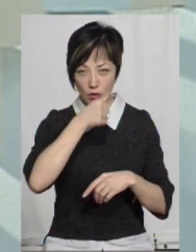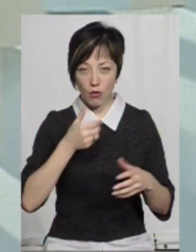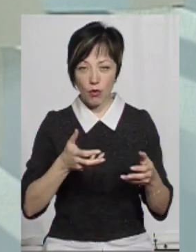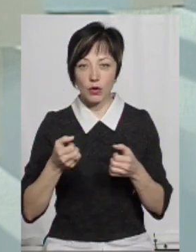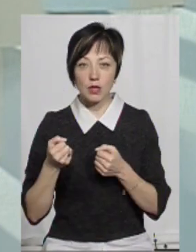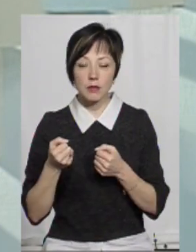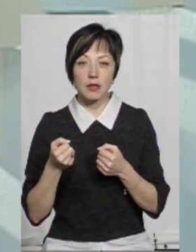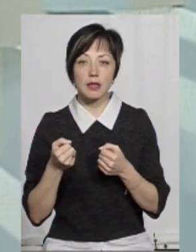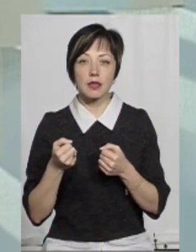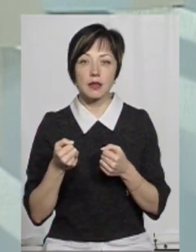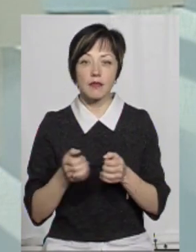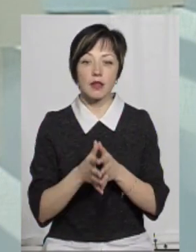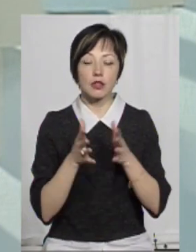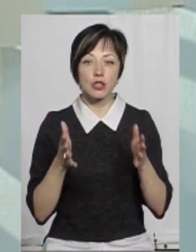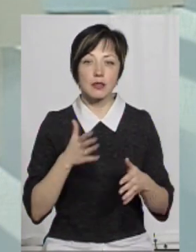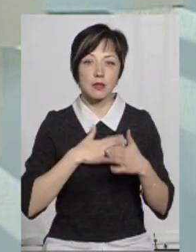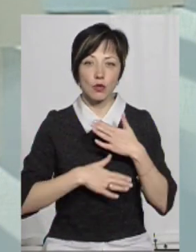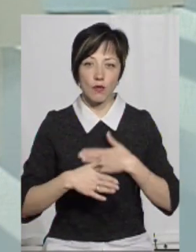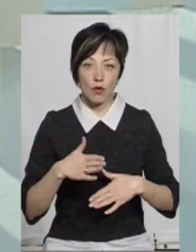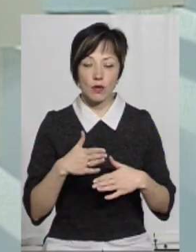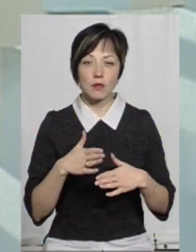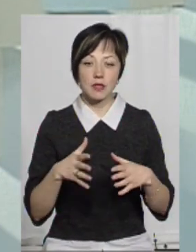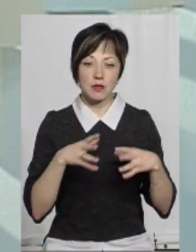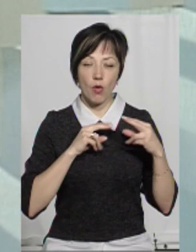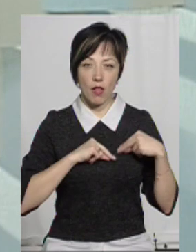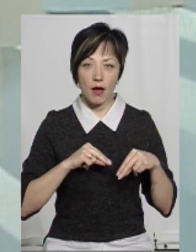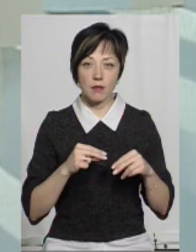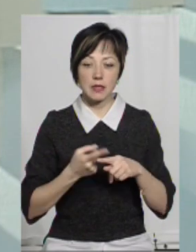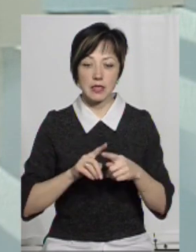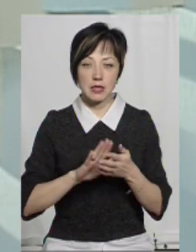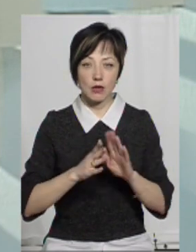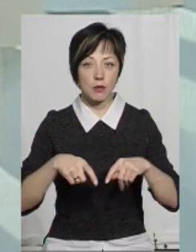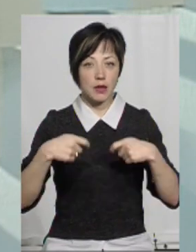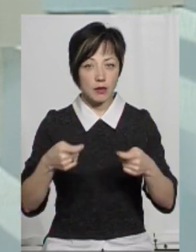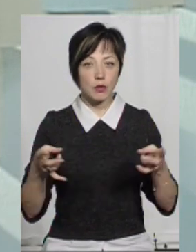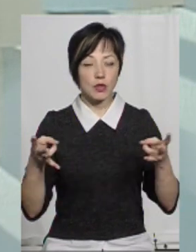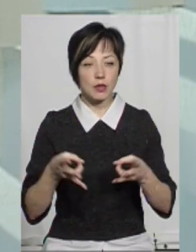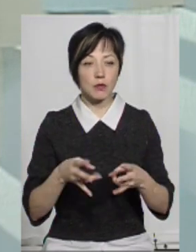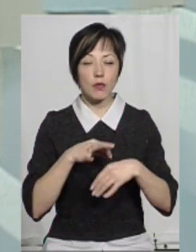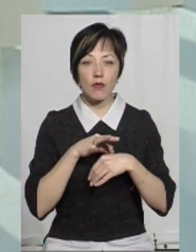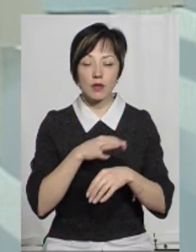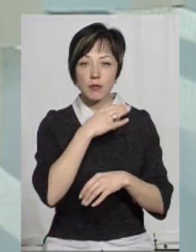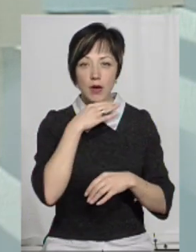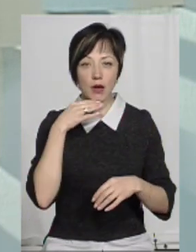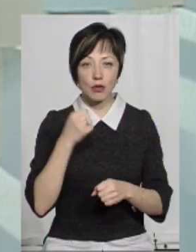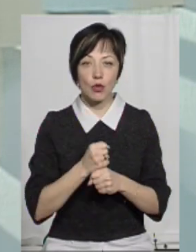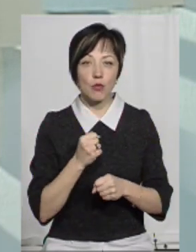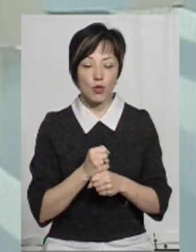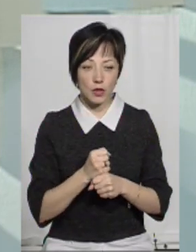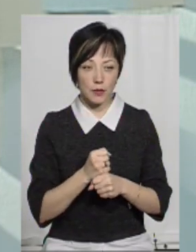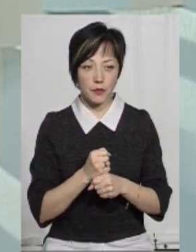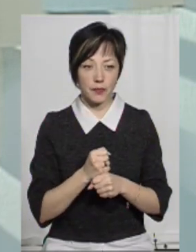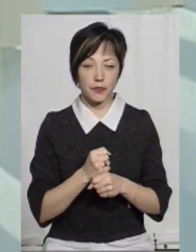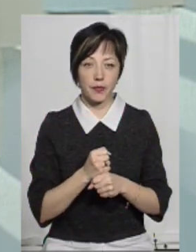отримати, і ми з величезним задоволенням своїм колегам цей статус передамо. Але потрібно провести дуже багато роботи,